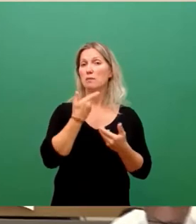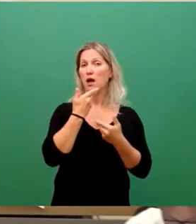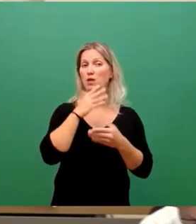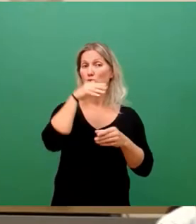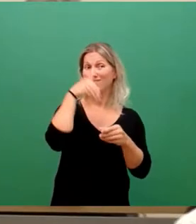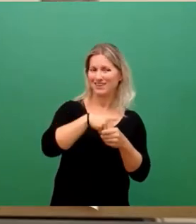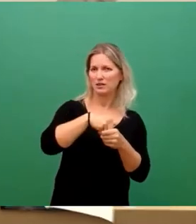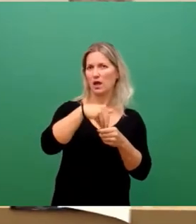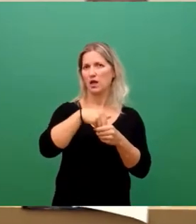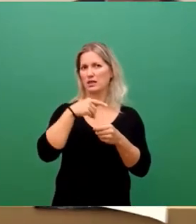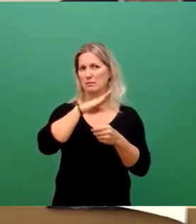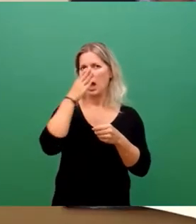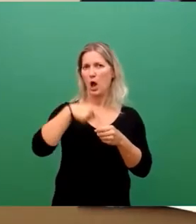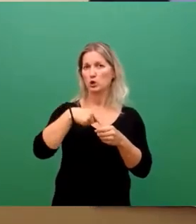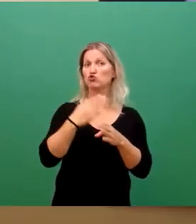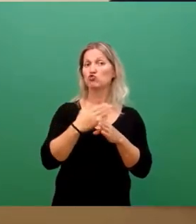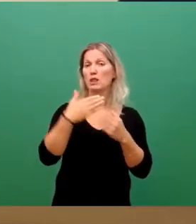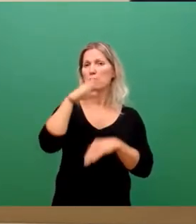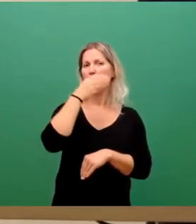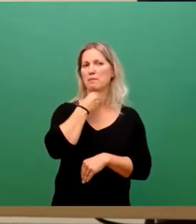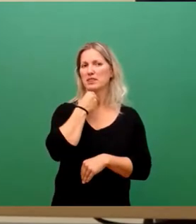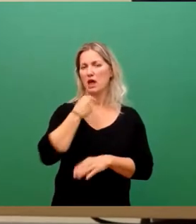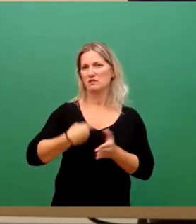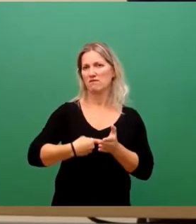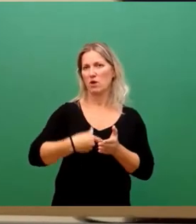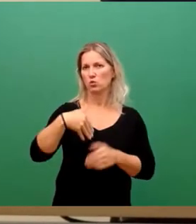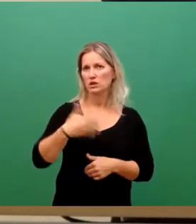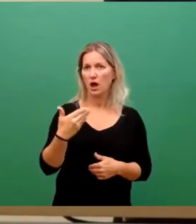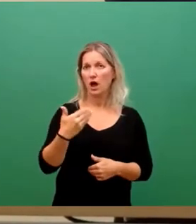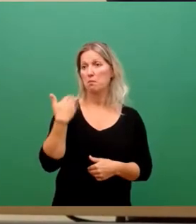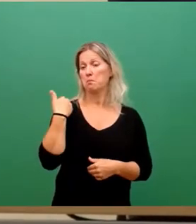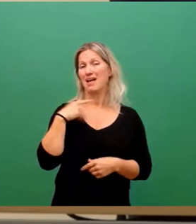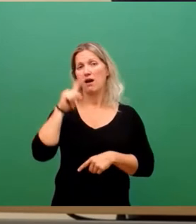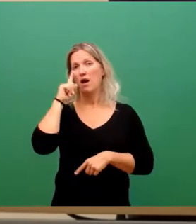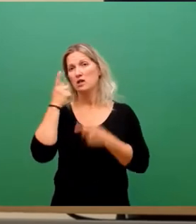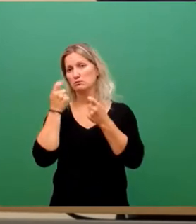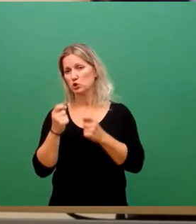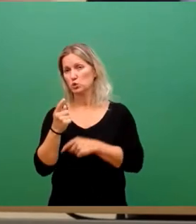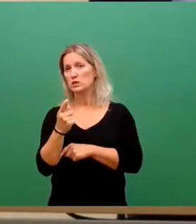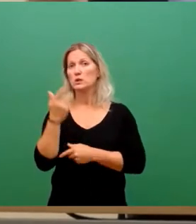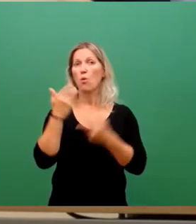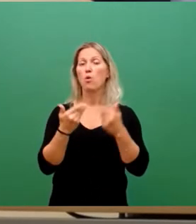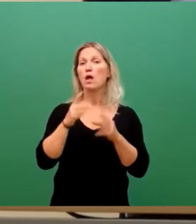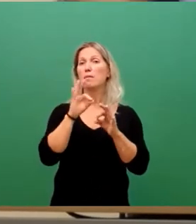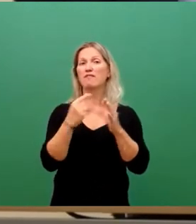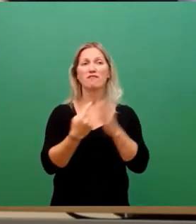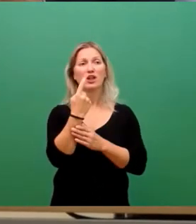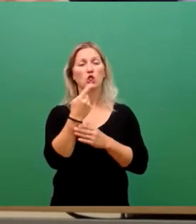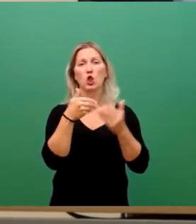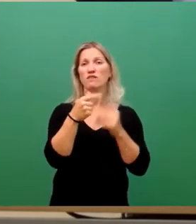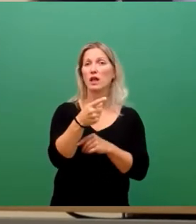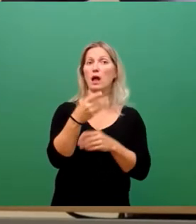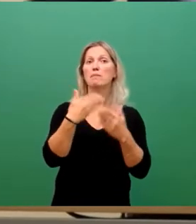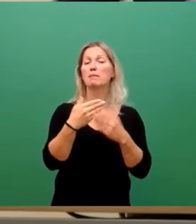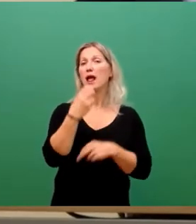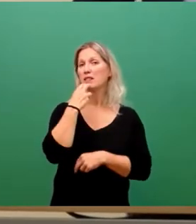entsprechende Mehrbedarfserforderungen, die auf Ratsbeschlüsse, aber auch vielleicht auf aktuelle Notwendigkeiten, nehmen wir nur mal eins, Energiepreisentwicklung,